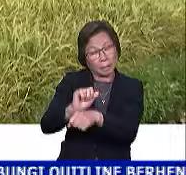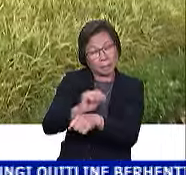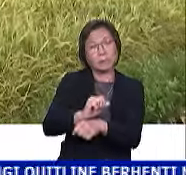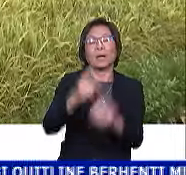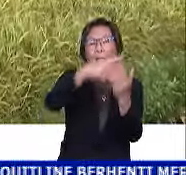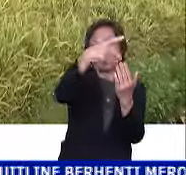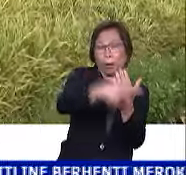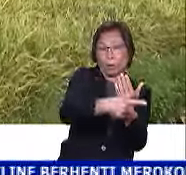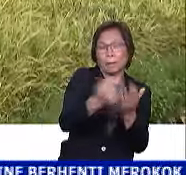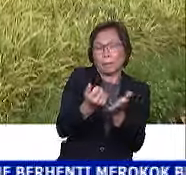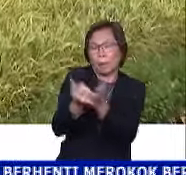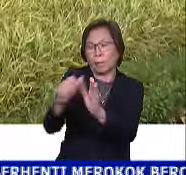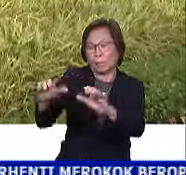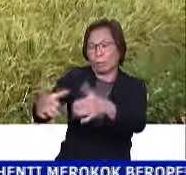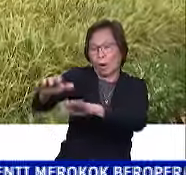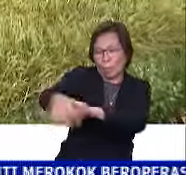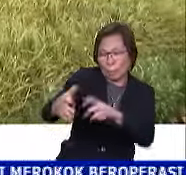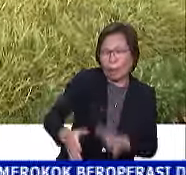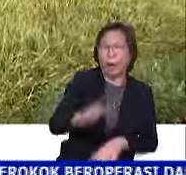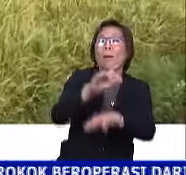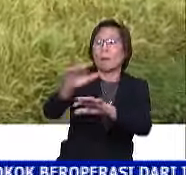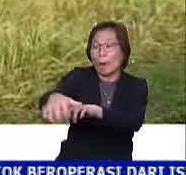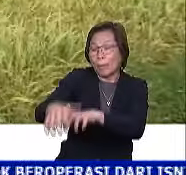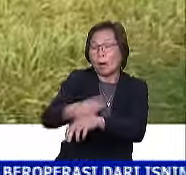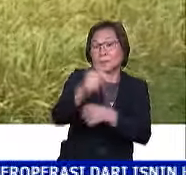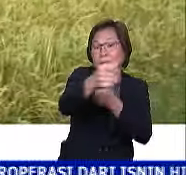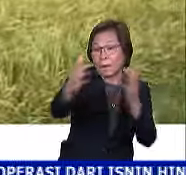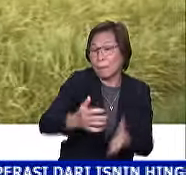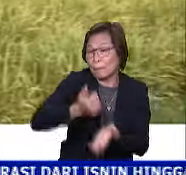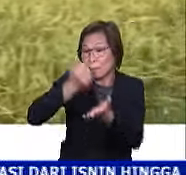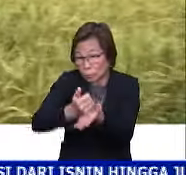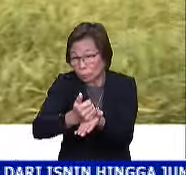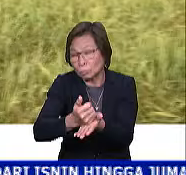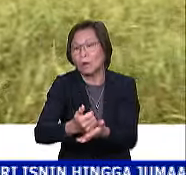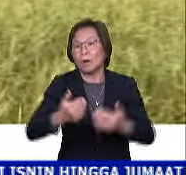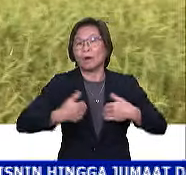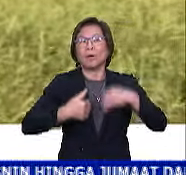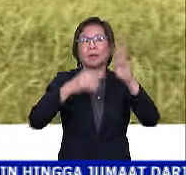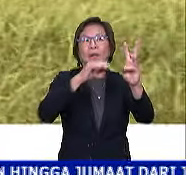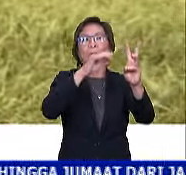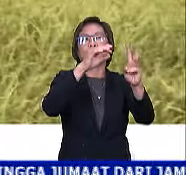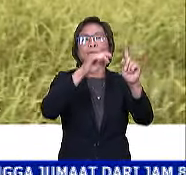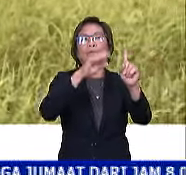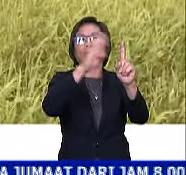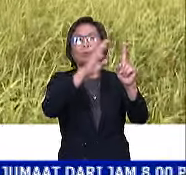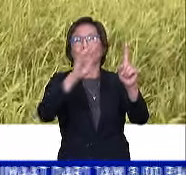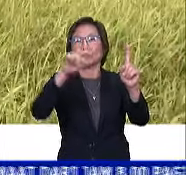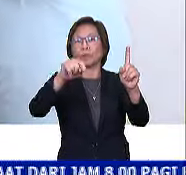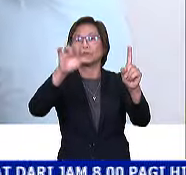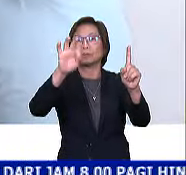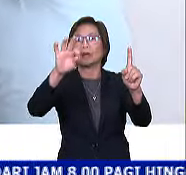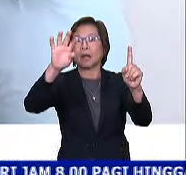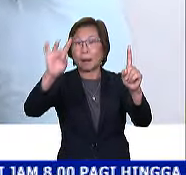itu, inisiatif membantu golongan petani, peladang dan nelayan pula menyaksikan 167,98